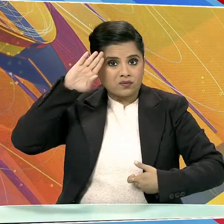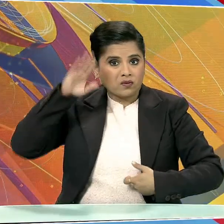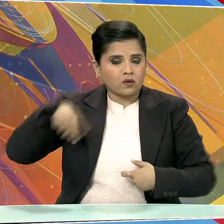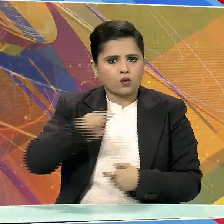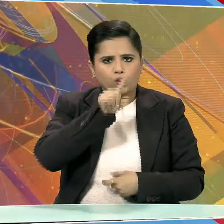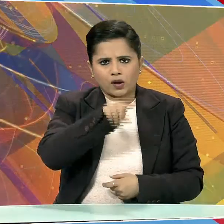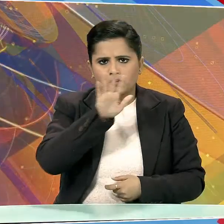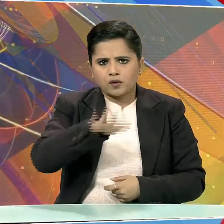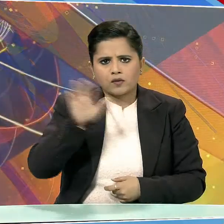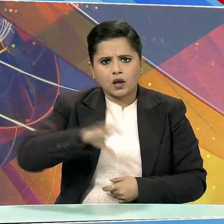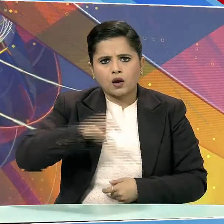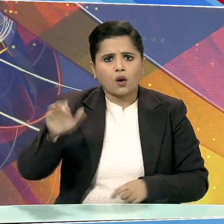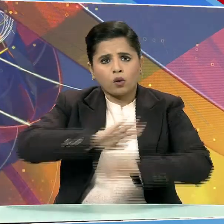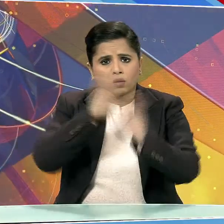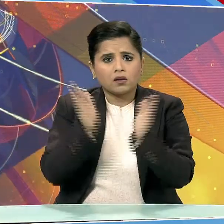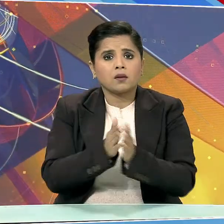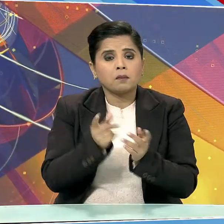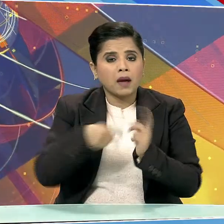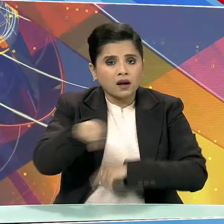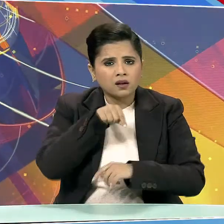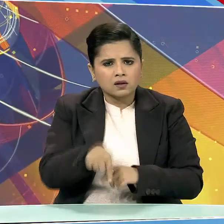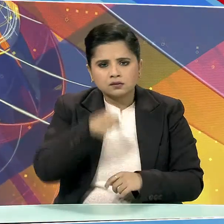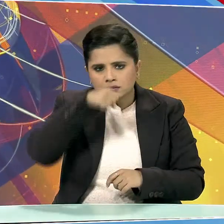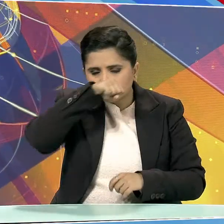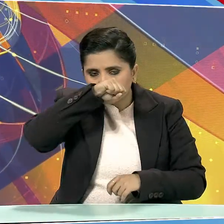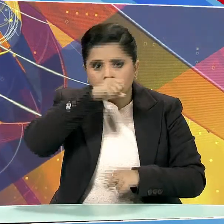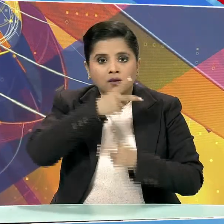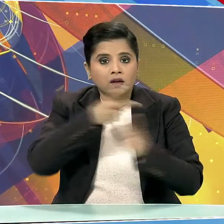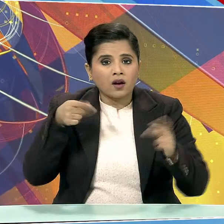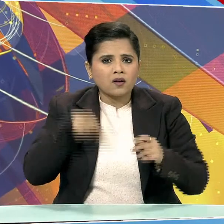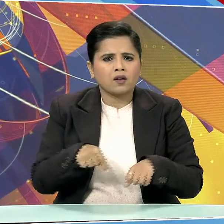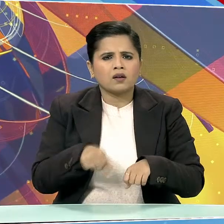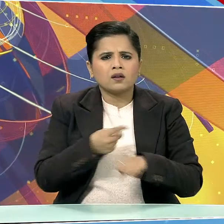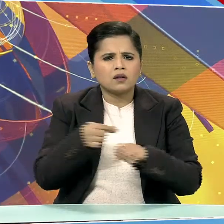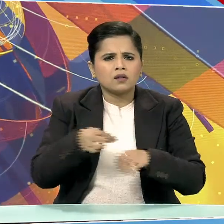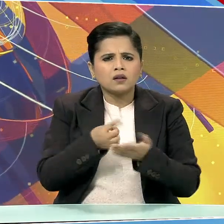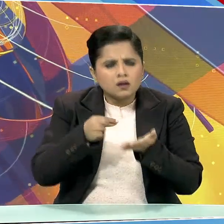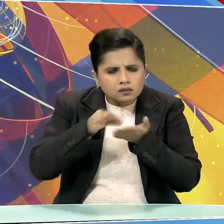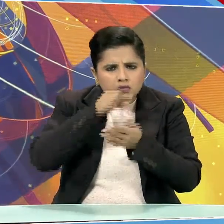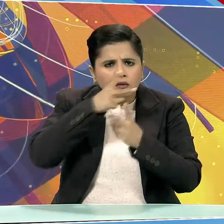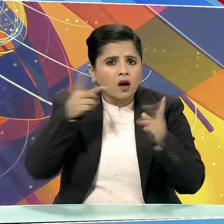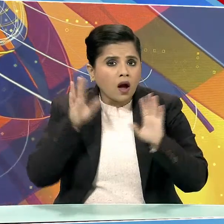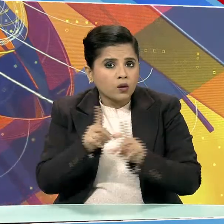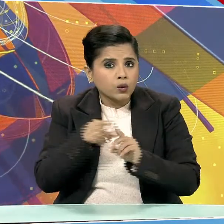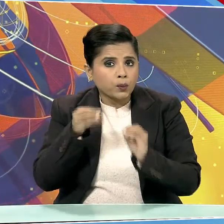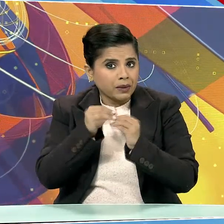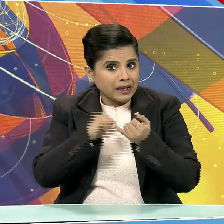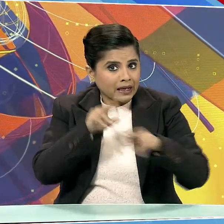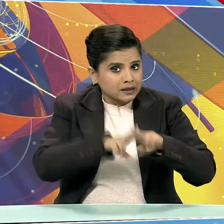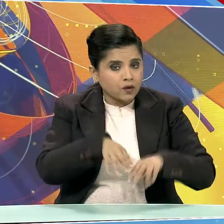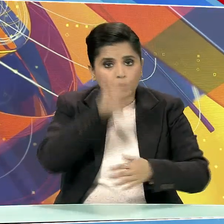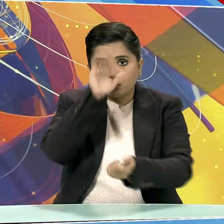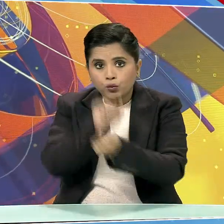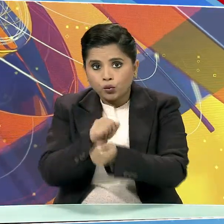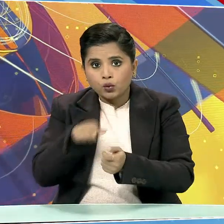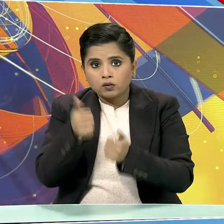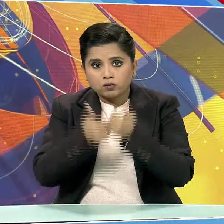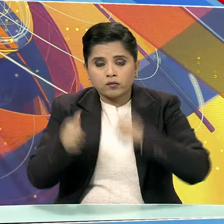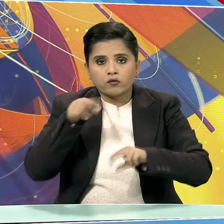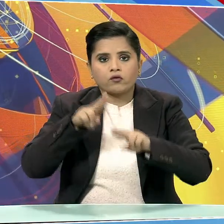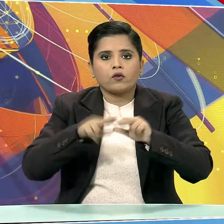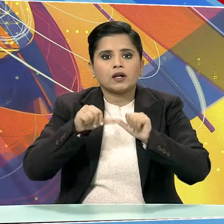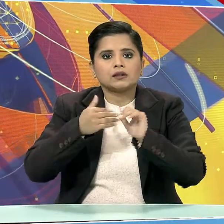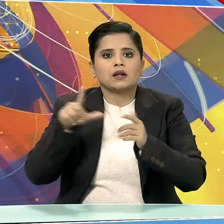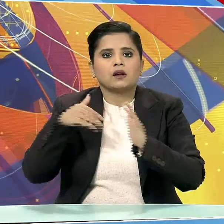155 करोन रुपए कीमत की हिरोईन बरामत की है। बीएसफ और पुलिस अधिकारियों के बताविक फजिलका के गाउं गागन के